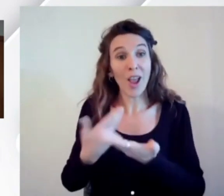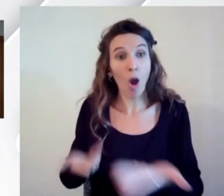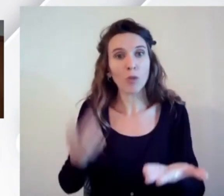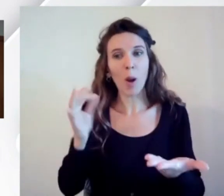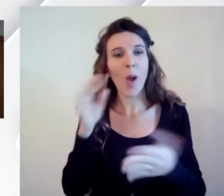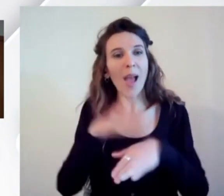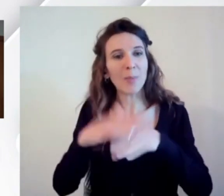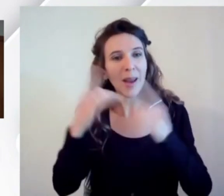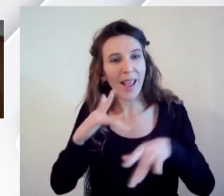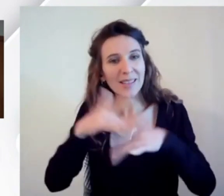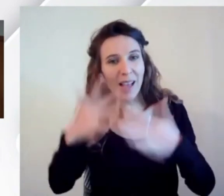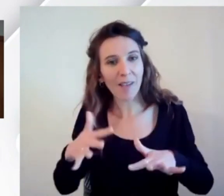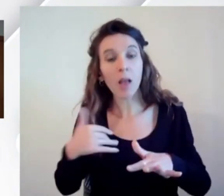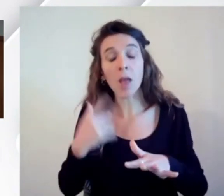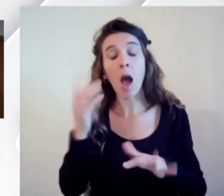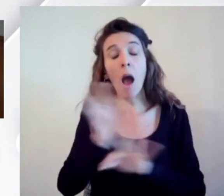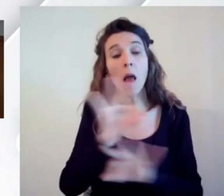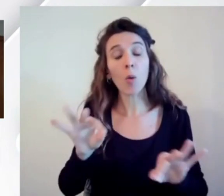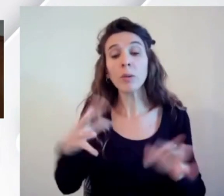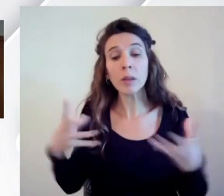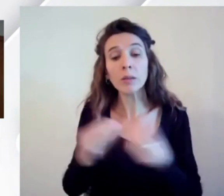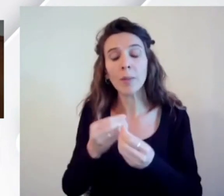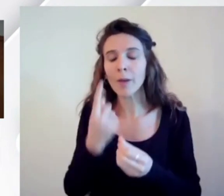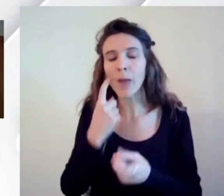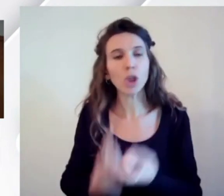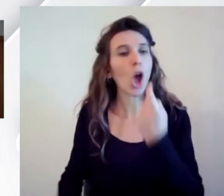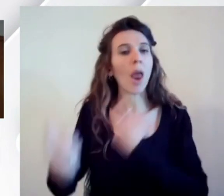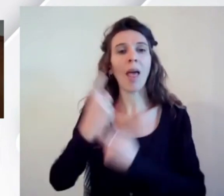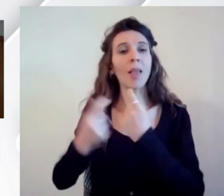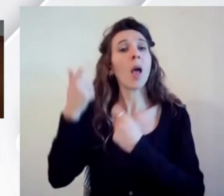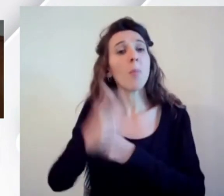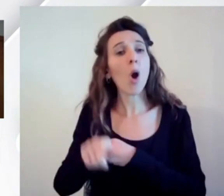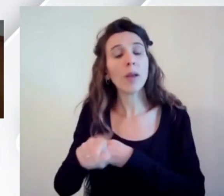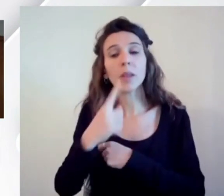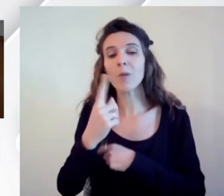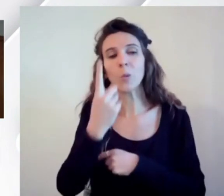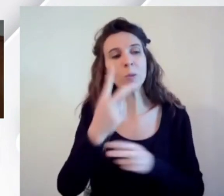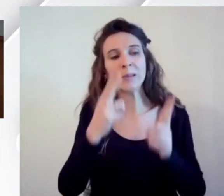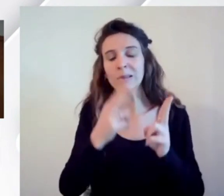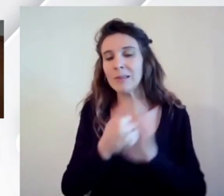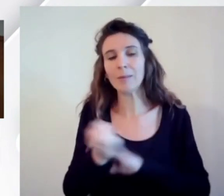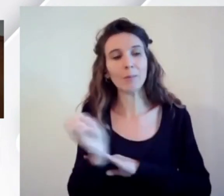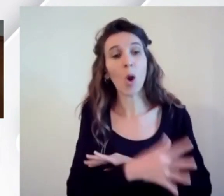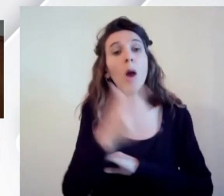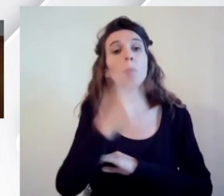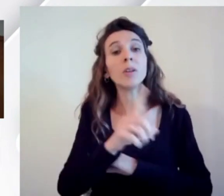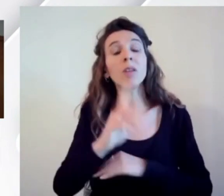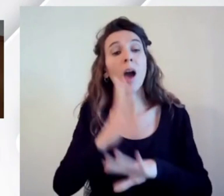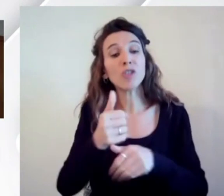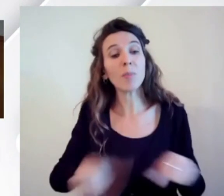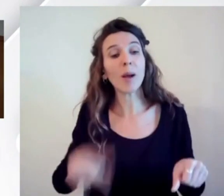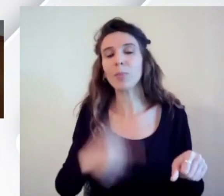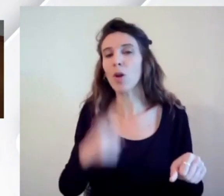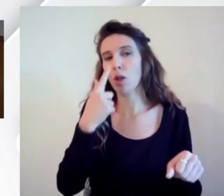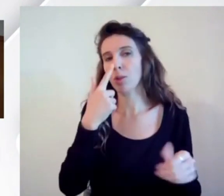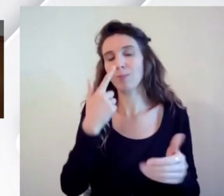avuto anche il coraggio di tornare indietro di togliere un pezzo perché ci siamo resi conto che non era un by default accettabile per